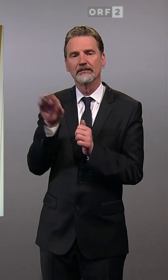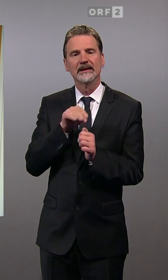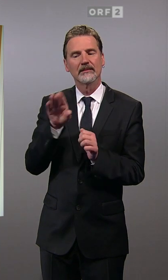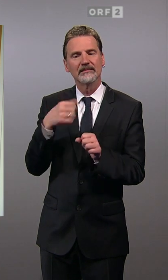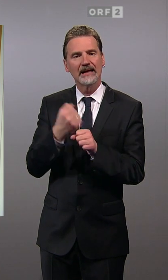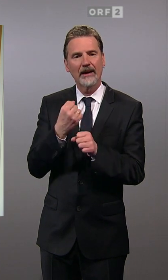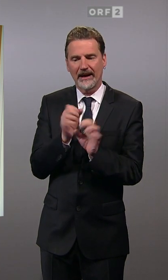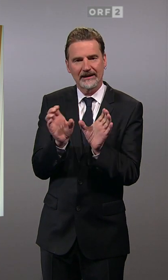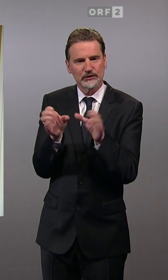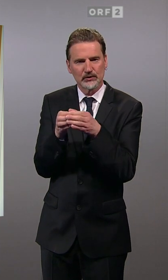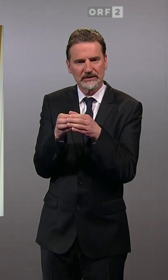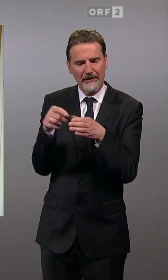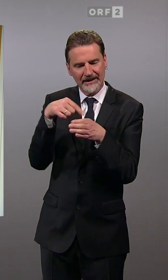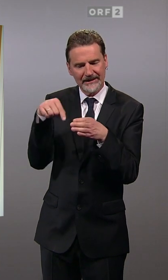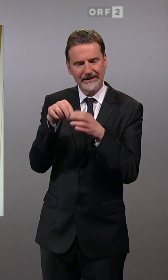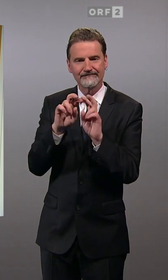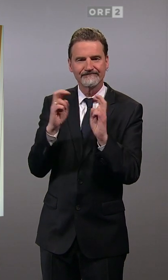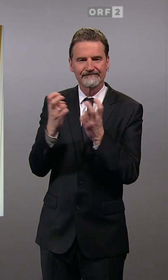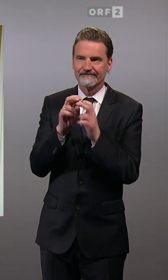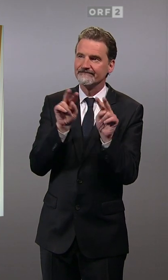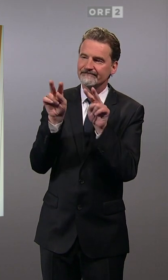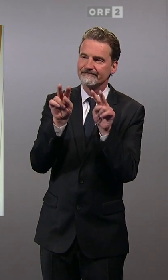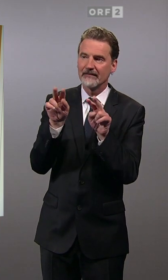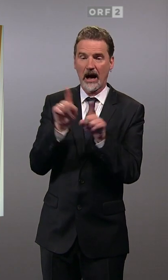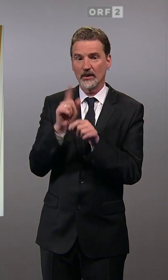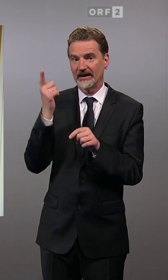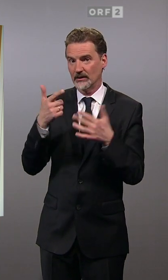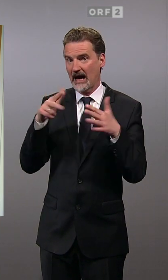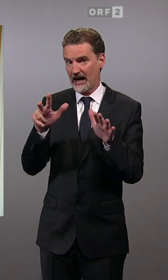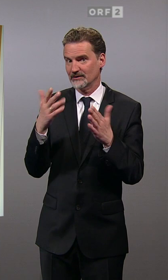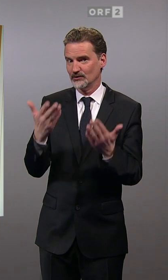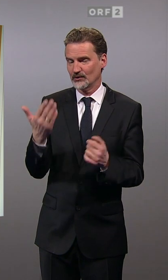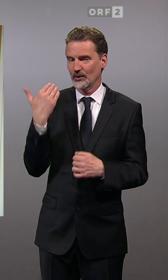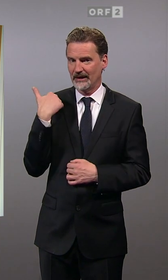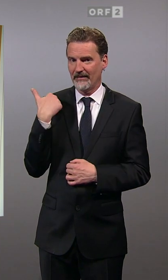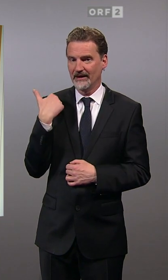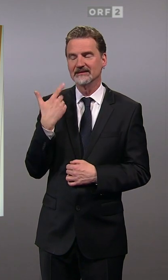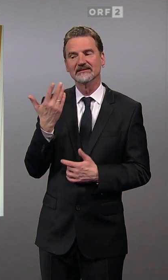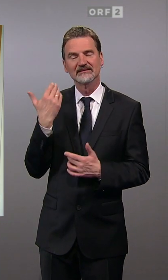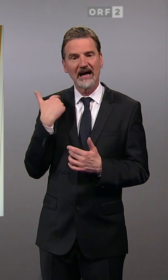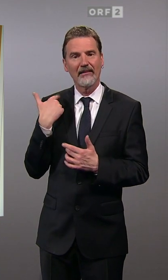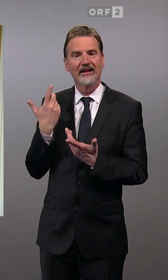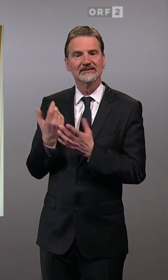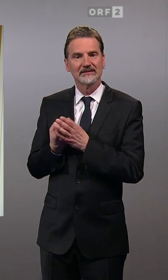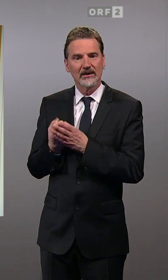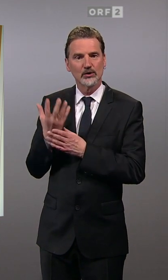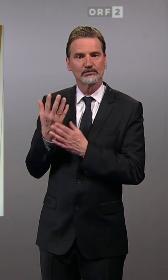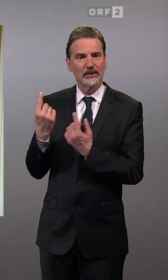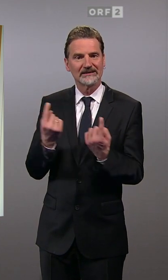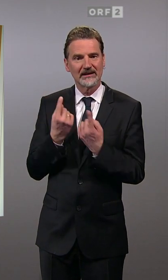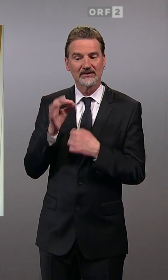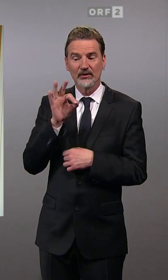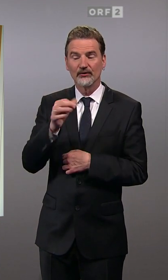verfolgen. Das war übrigens auch schon 2018 bei der letzten Landtagswahl so. Damals war die Ausgangslage für die Grünen allerdings eine